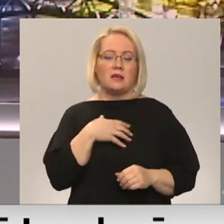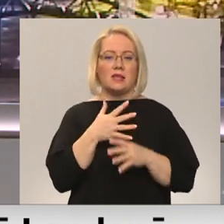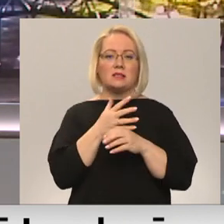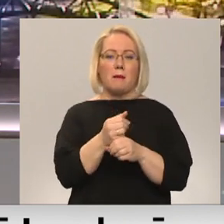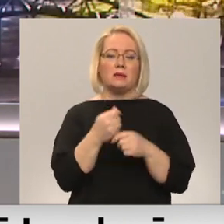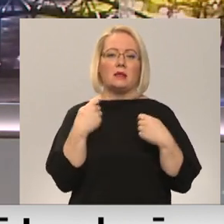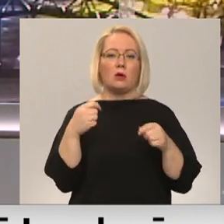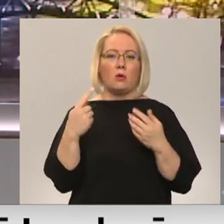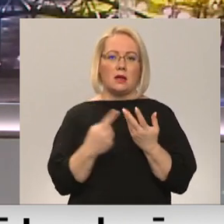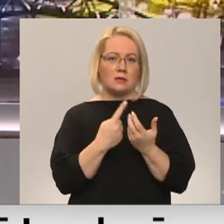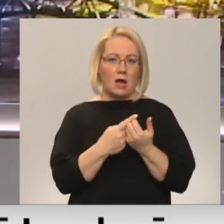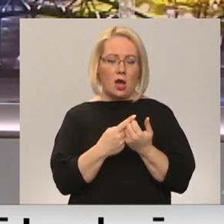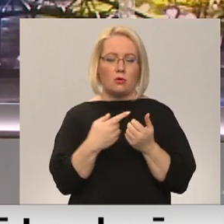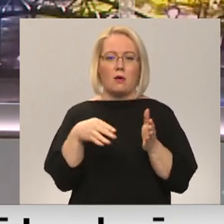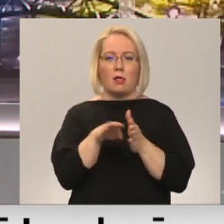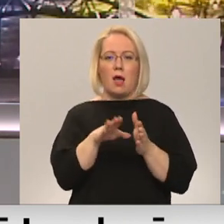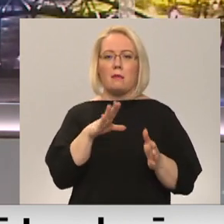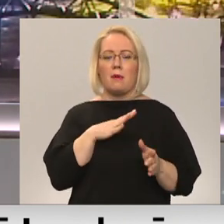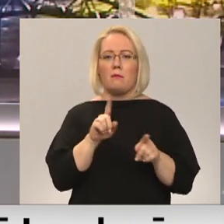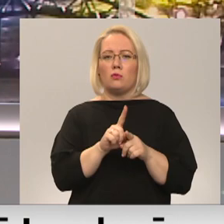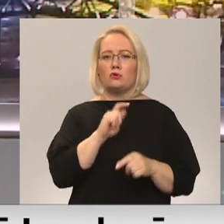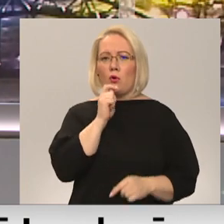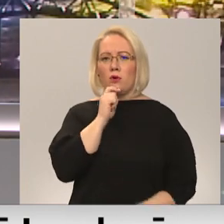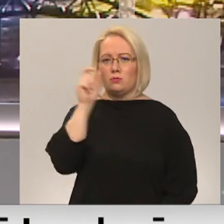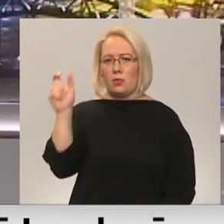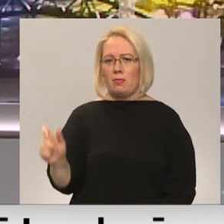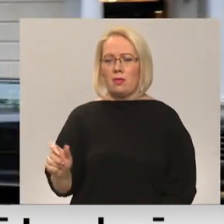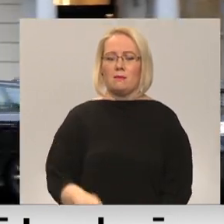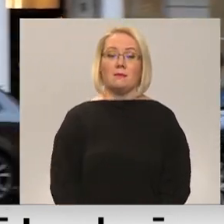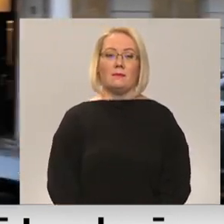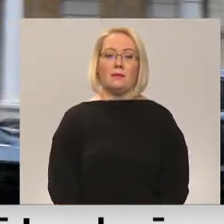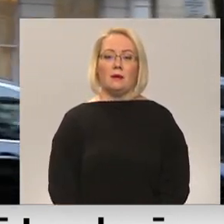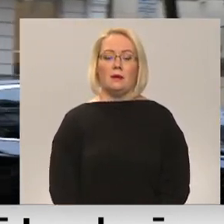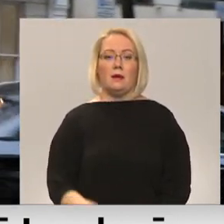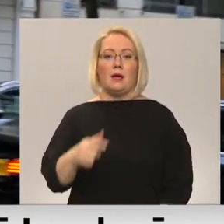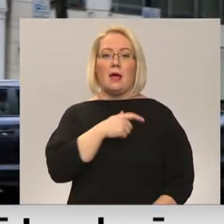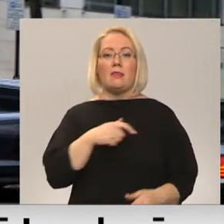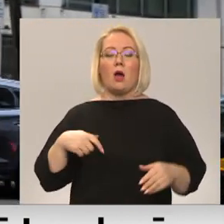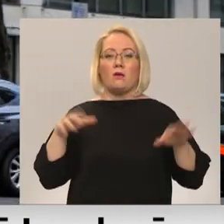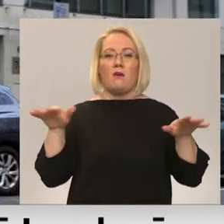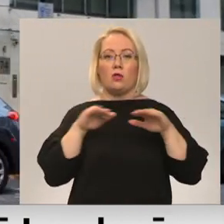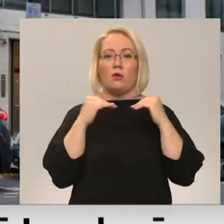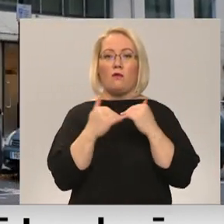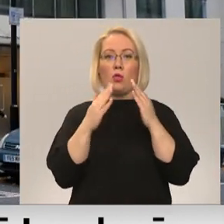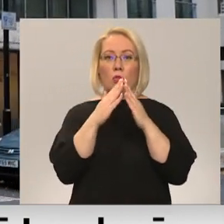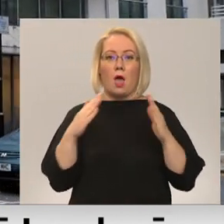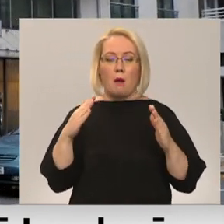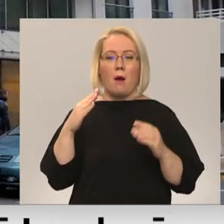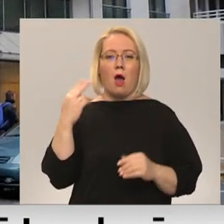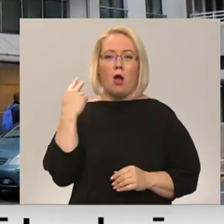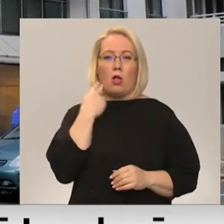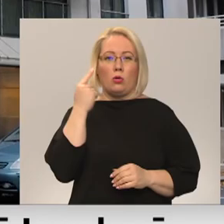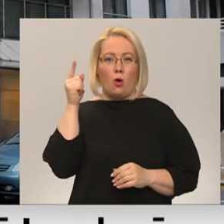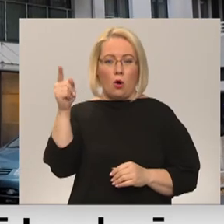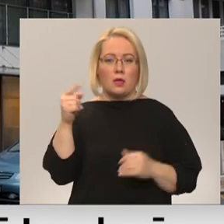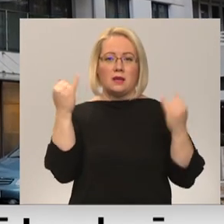skaitu. Tirdziņā bija arī mūsu korespondenta Lielbritānijā Ielza Kalve. Daugavas Vanagu fonda namā Londonā Ziemassvēku